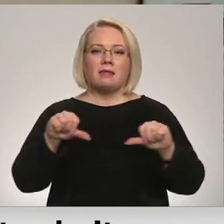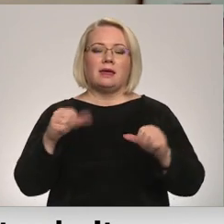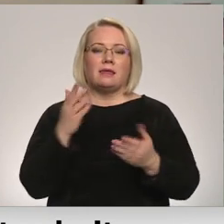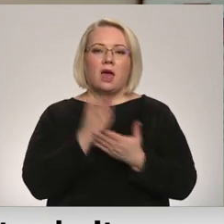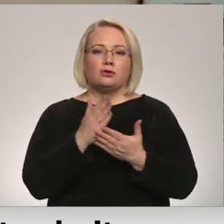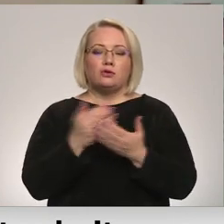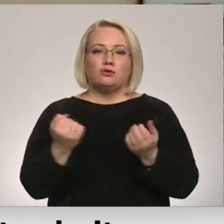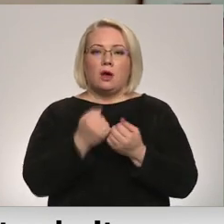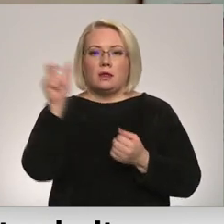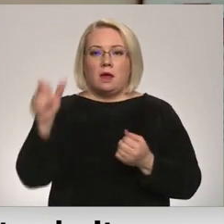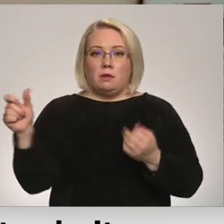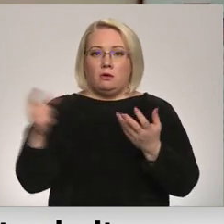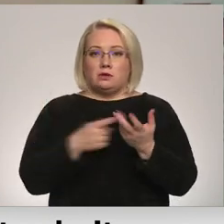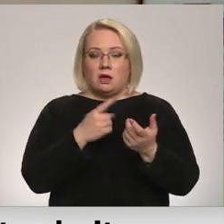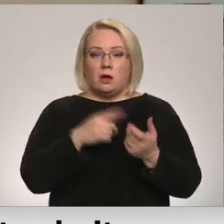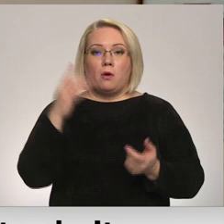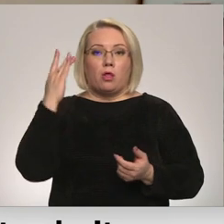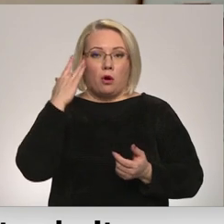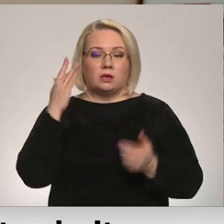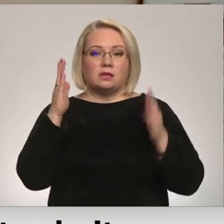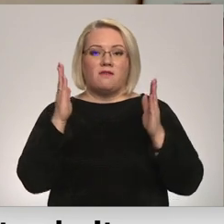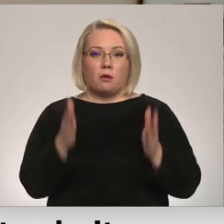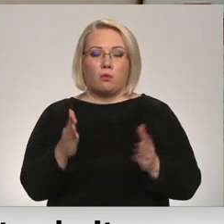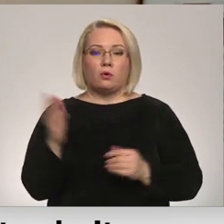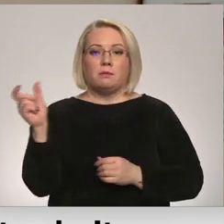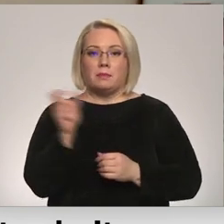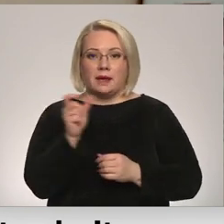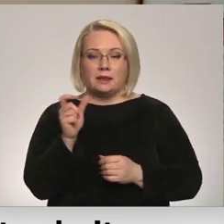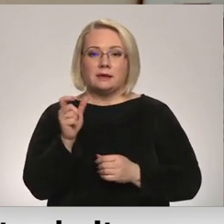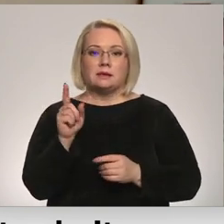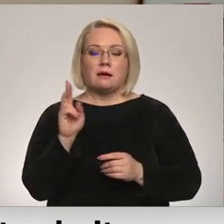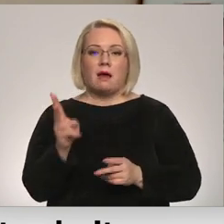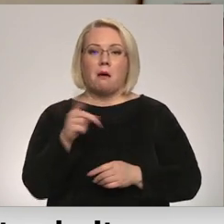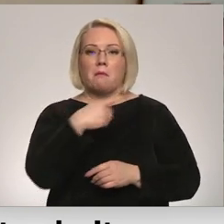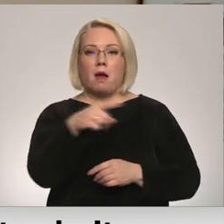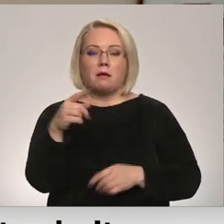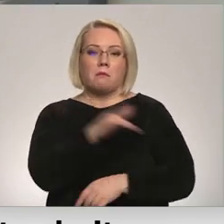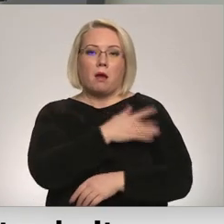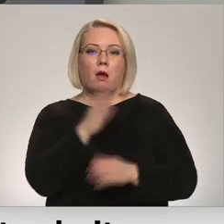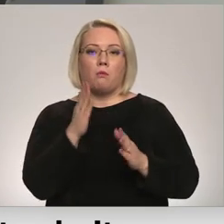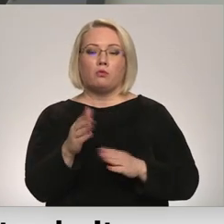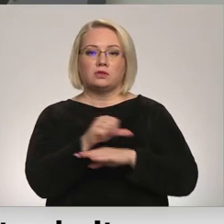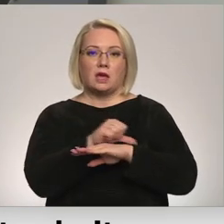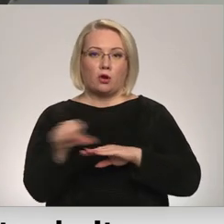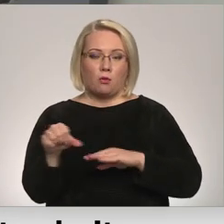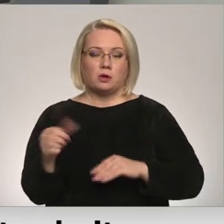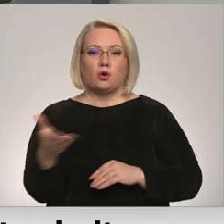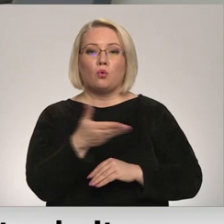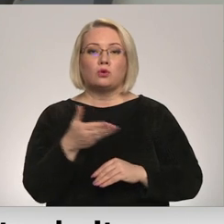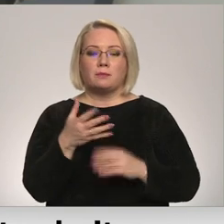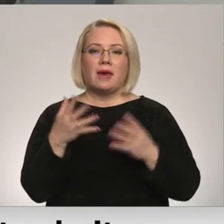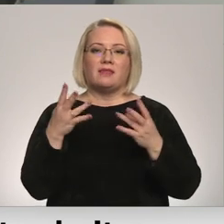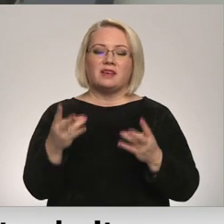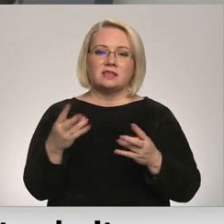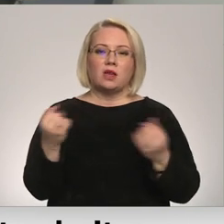skaitam, loģiski, kā tie var pienākt mirklis, ka plānei pakalpojumi tiks ieraugužot. Kur zemē inficēto